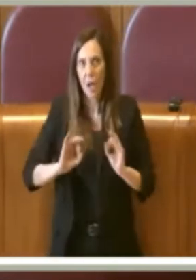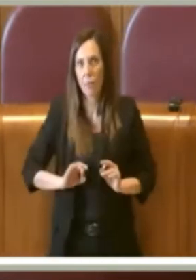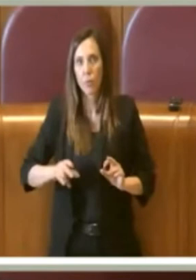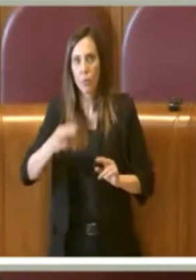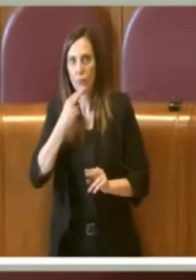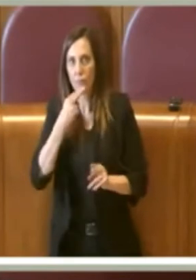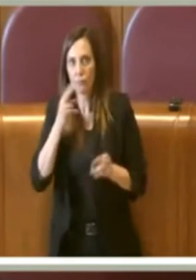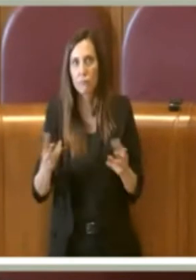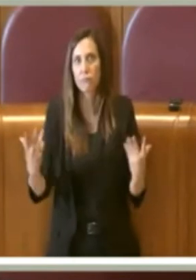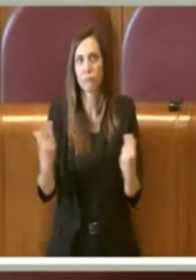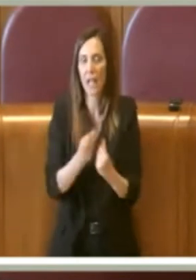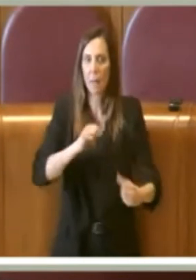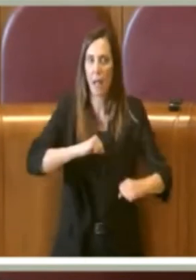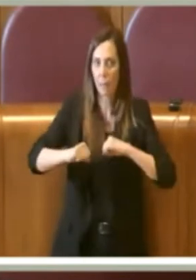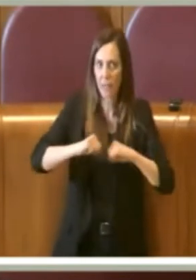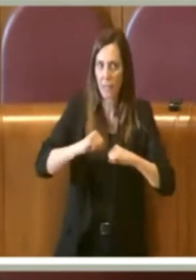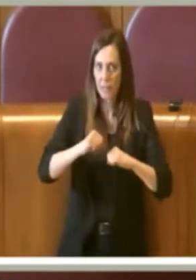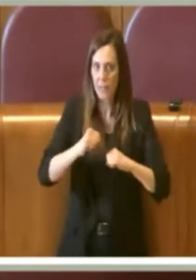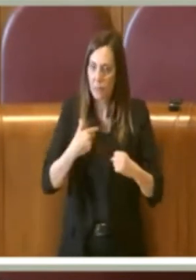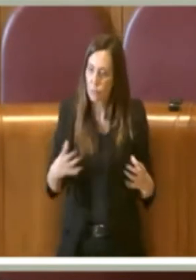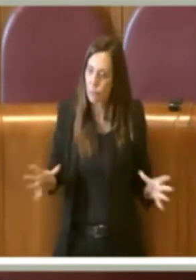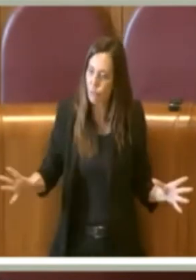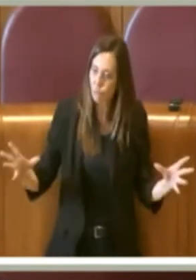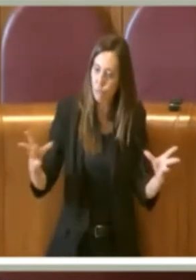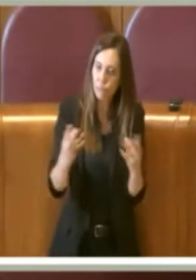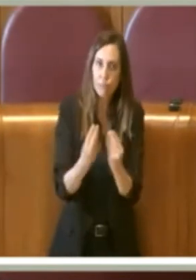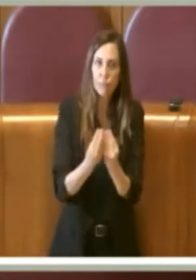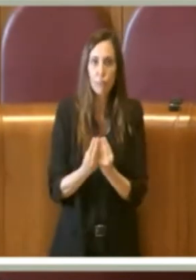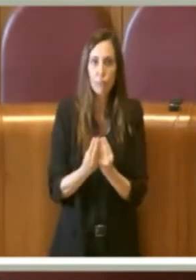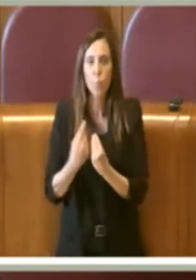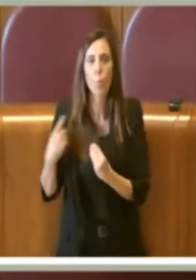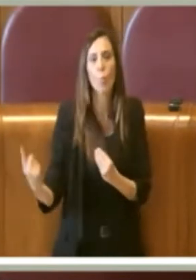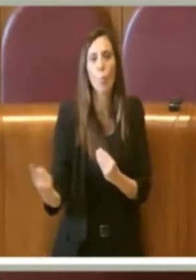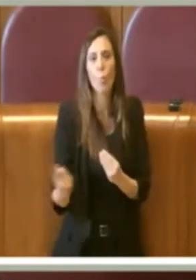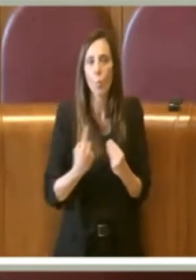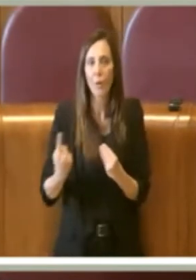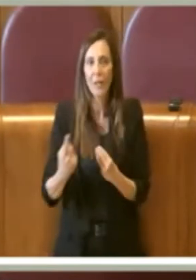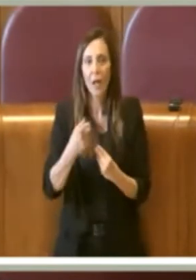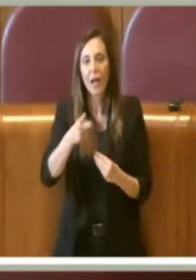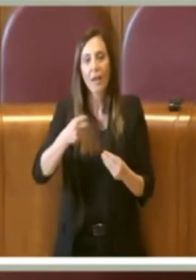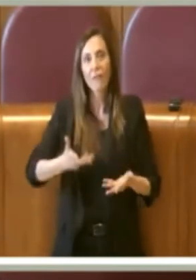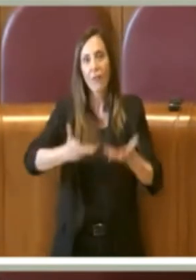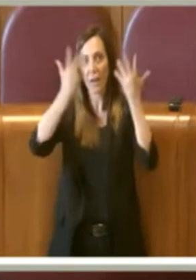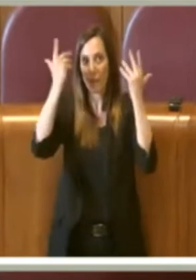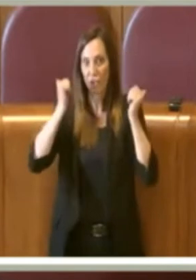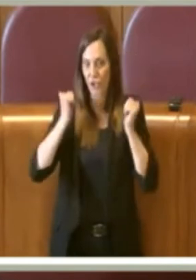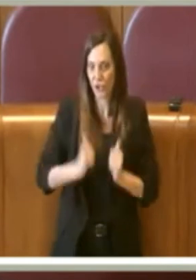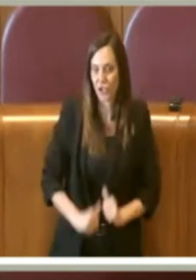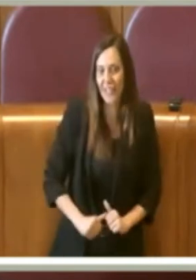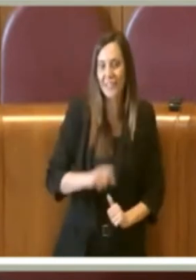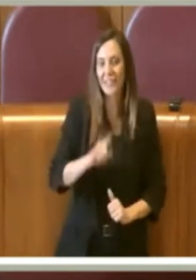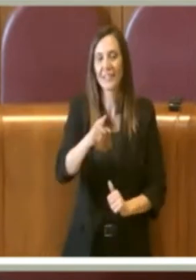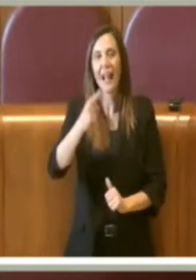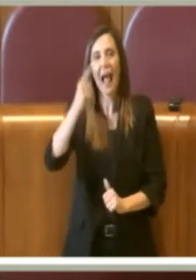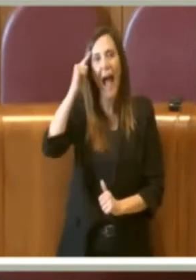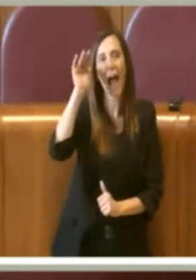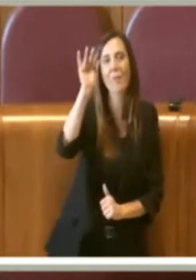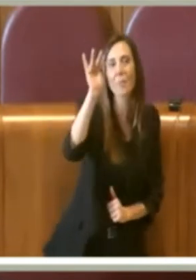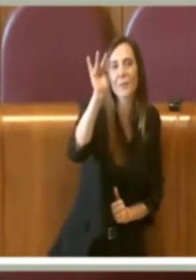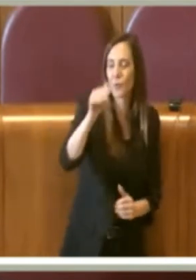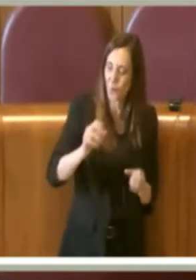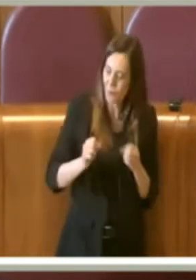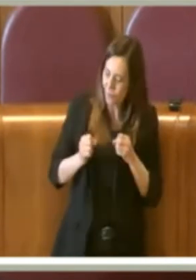insieme all'amministrazione e questo è importante perché finalmente il cittadino volenteroso, il cittadino ambizioso che ha a cuore